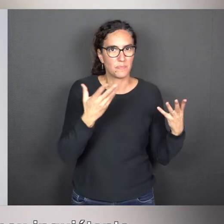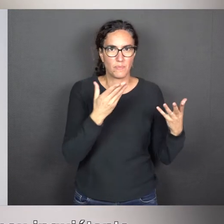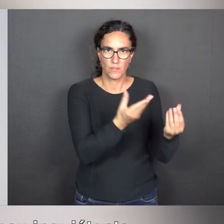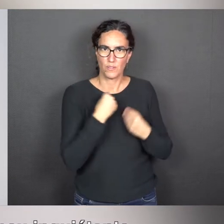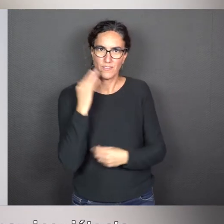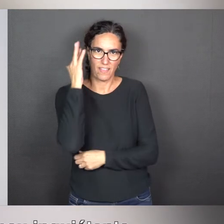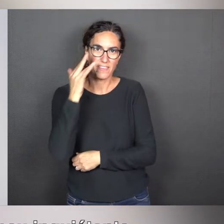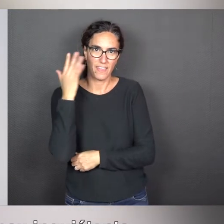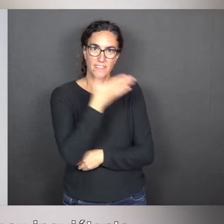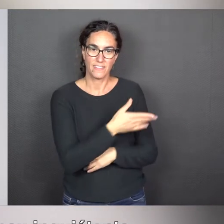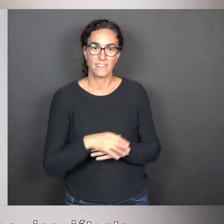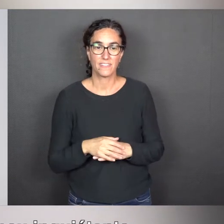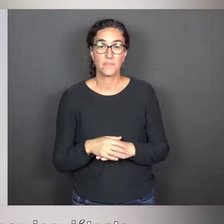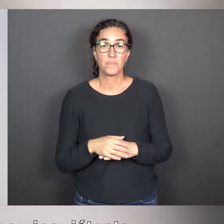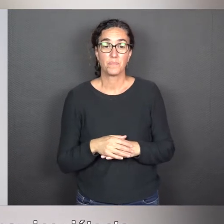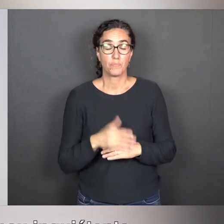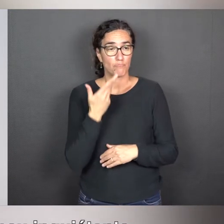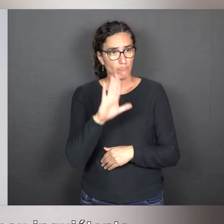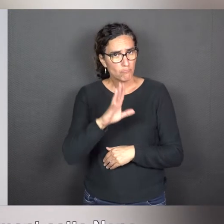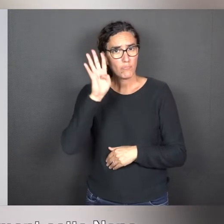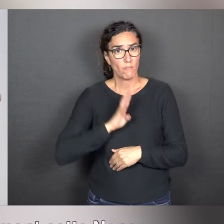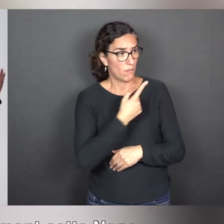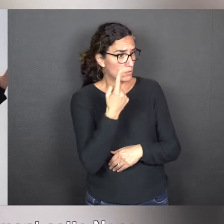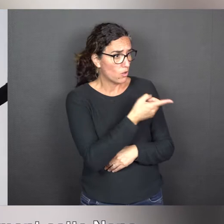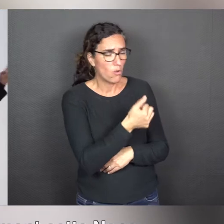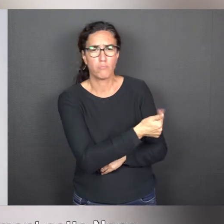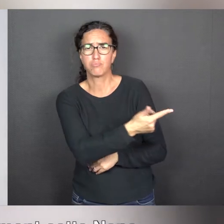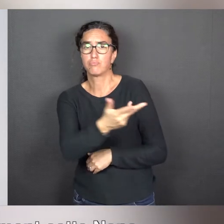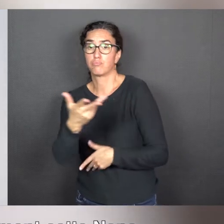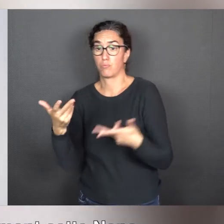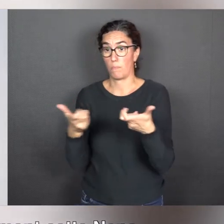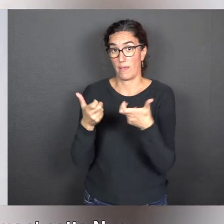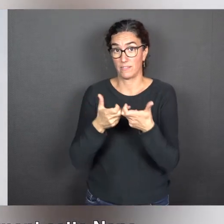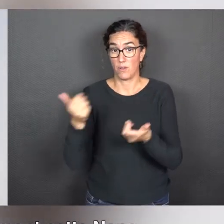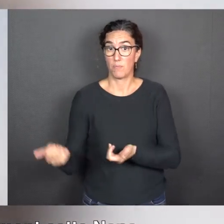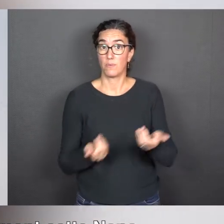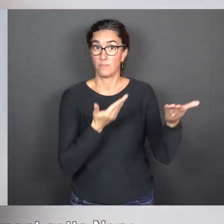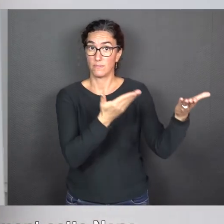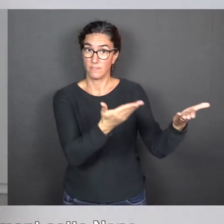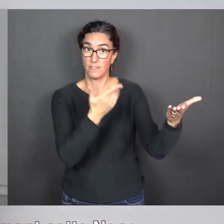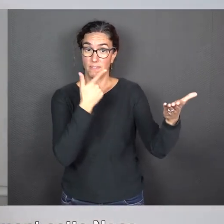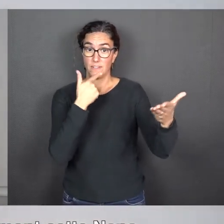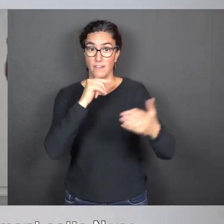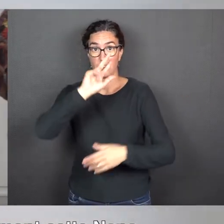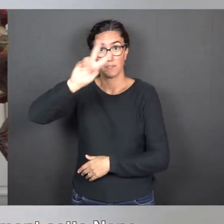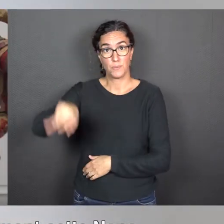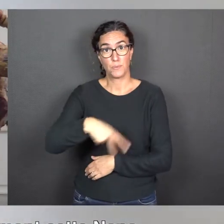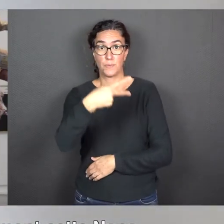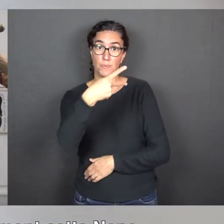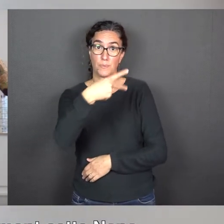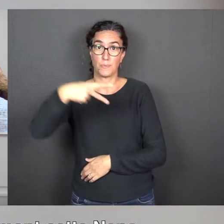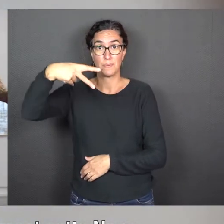inquiétante. Et donc, elle va réaliser aussi d'autres nanas à l'époque. On voit ici notamment cette nana, Erika,